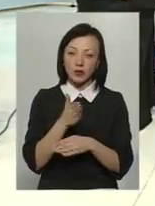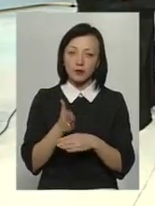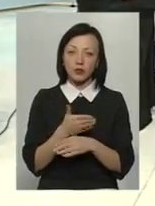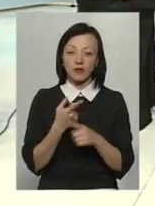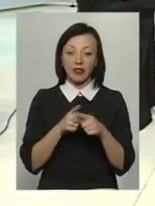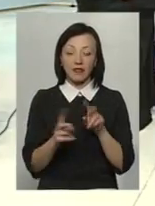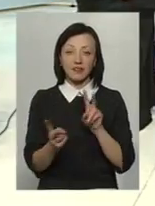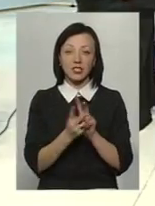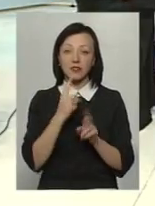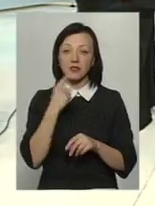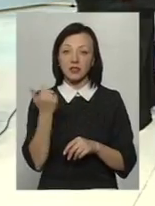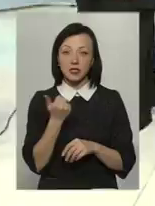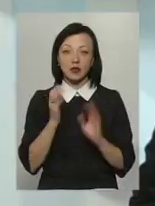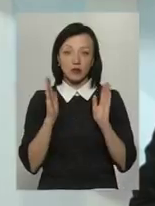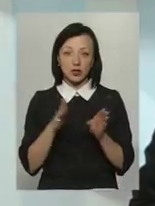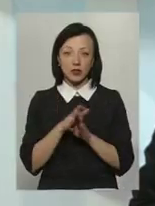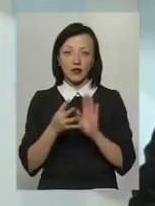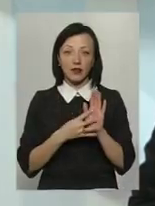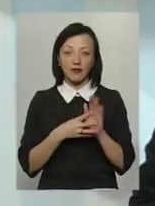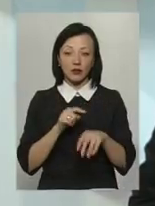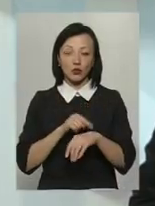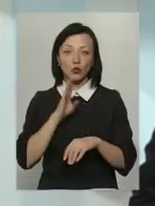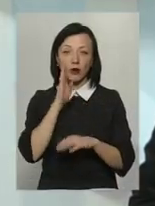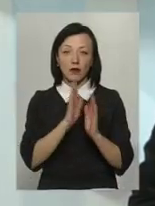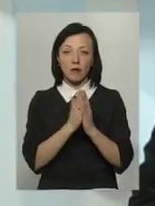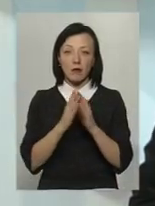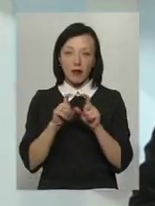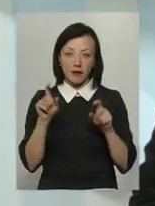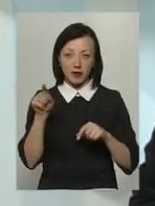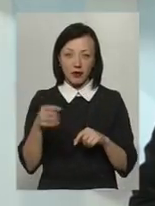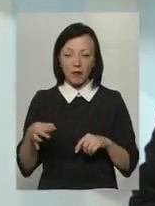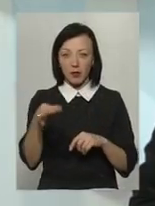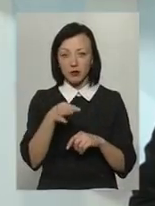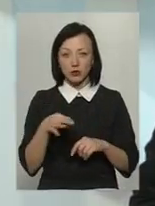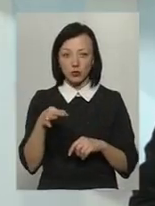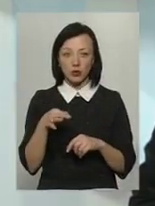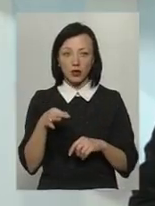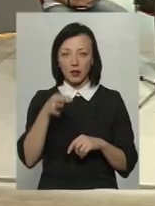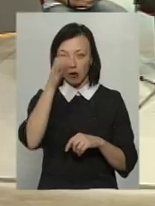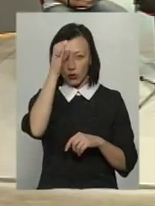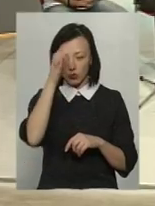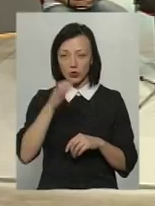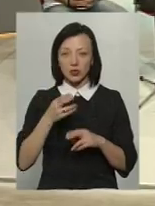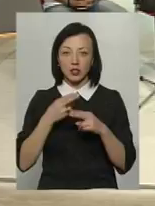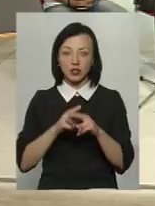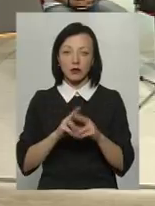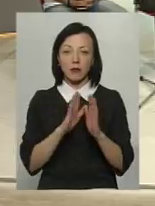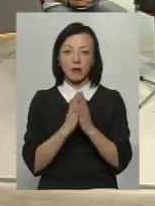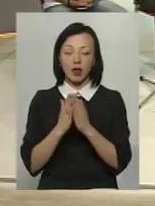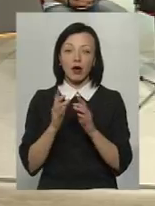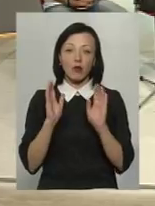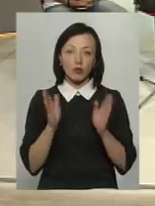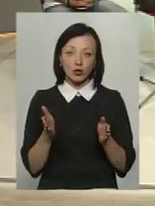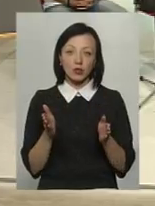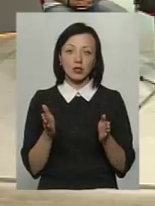в воскресенье в 9 часу в бібліотекі, в областній научно-технічній бібліотекі, вона